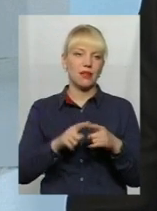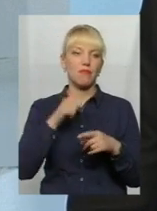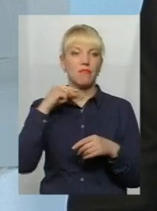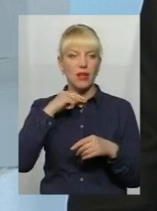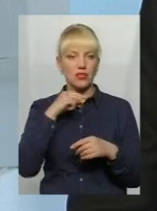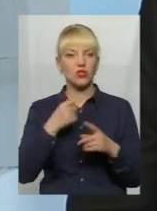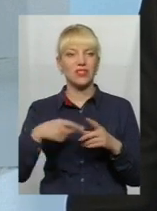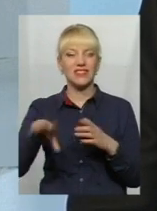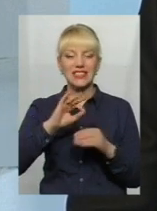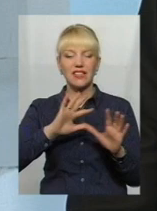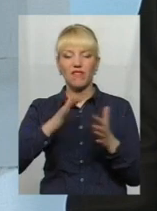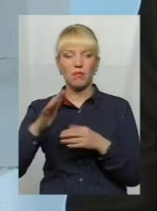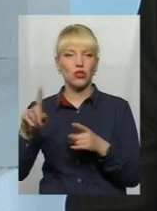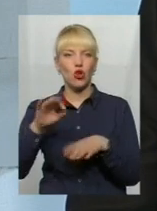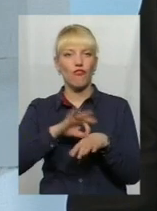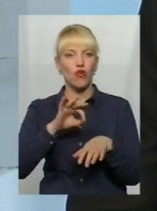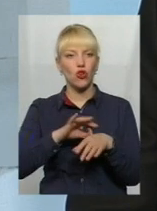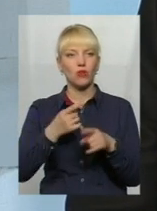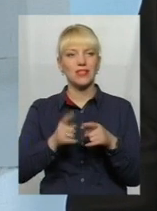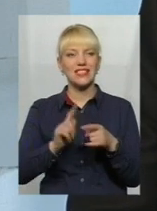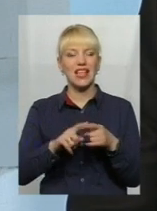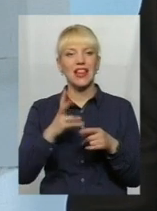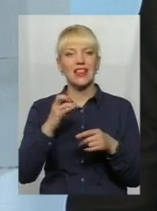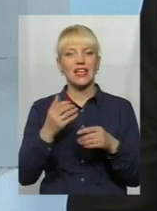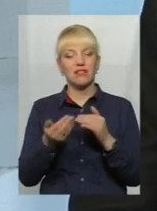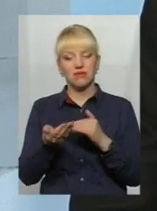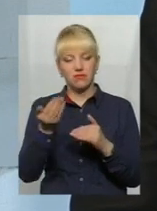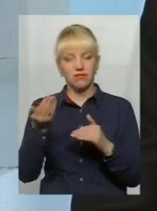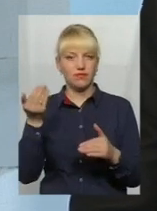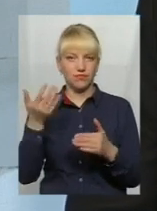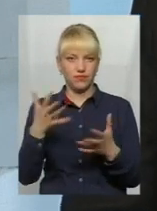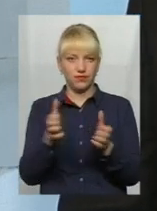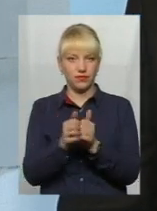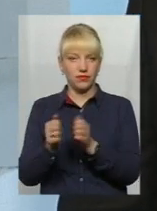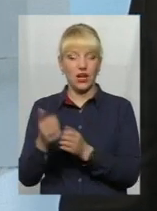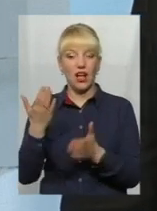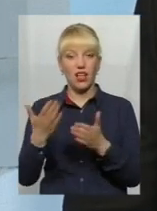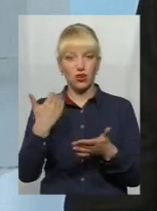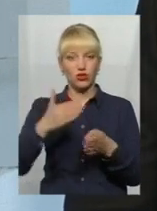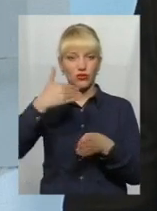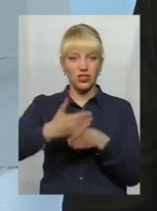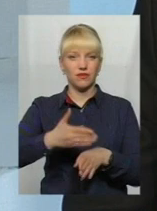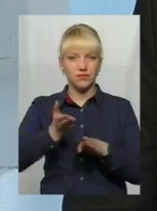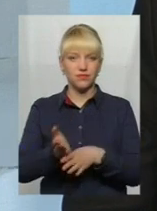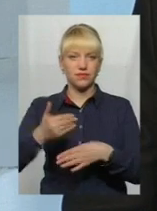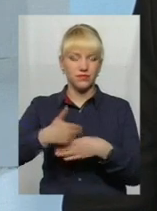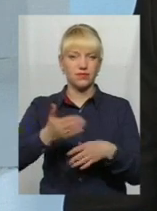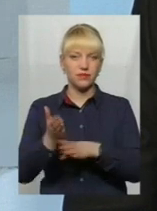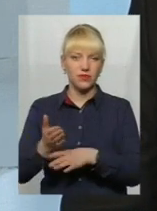випадки, оцих всіх хвороб, що я читав, воно все на цій стадії ще виділяється. Коли же м'ясотушу розроблено, розділено на м'ясо,